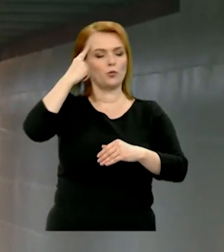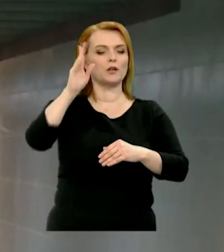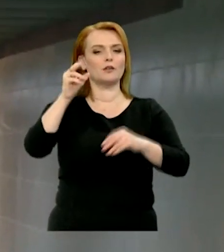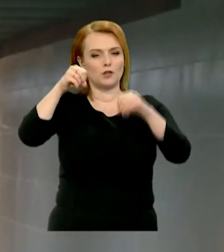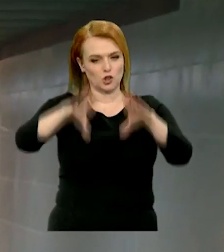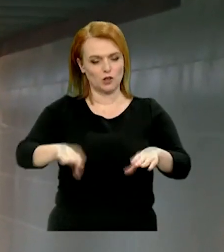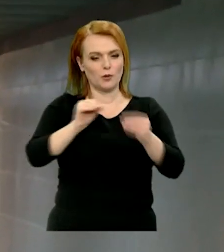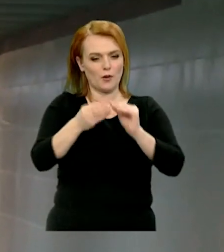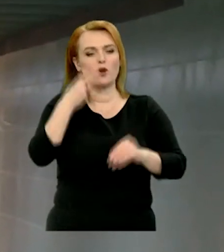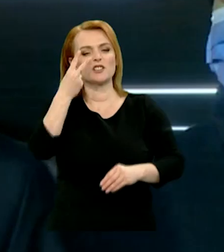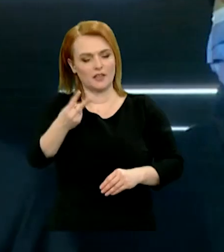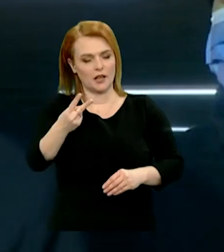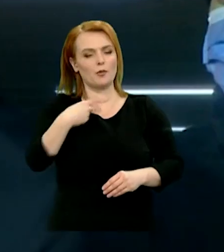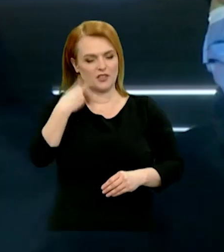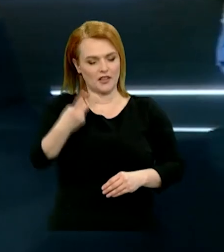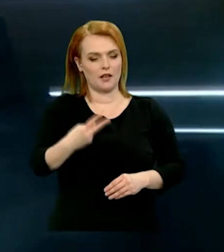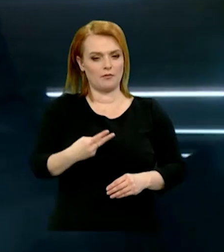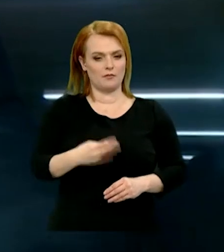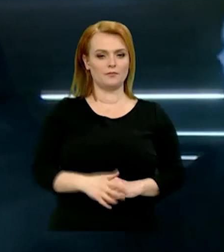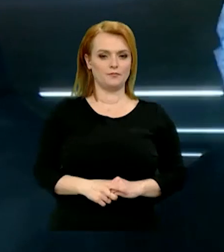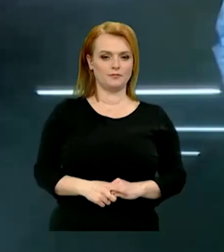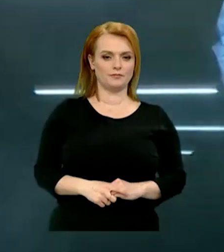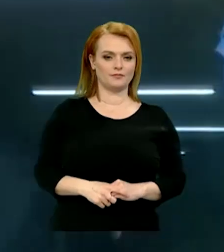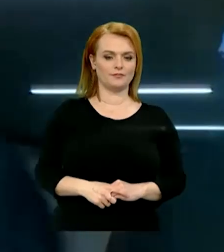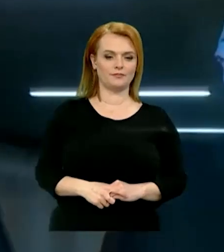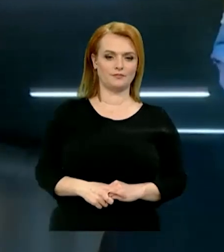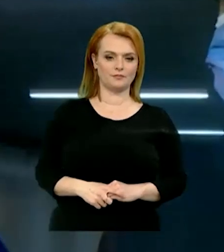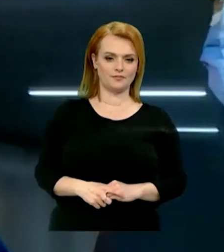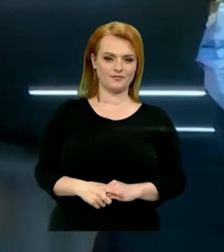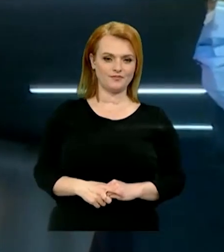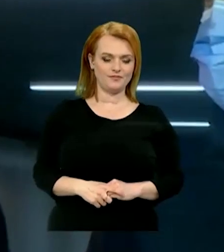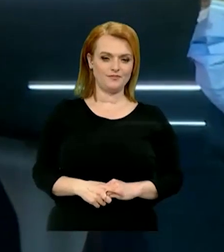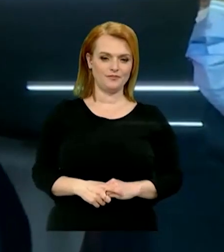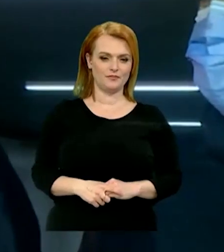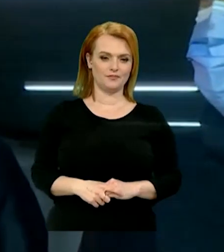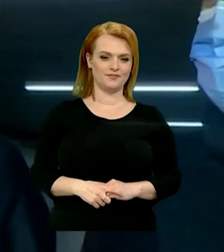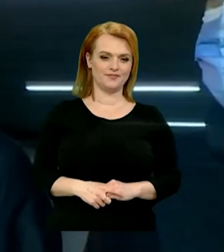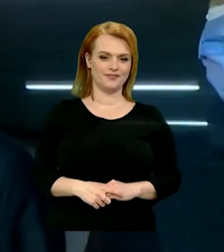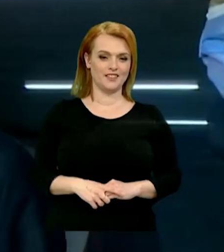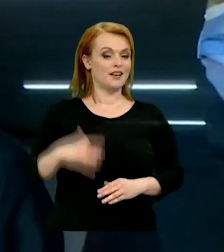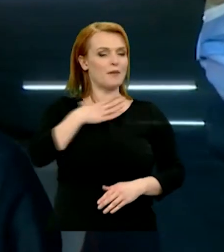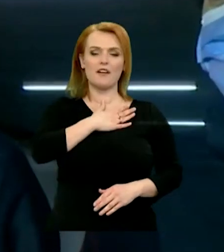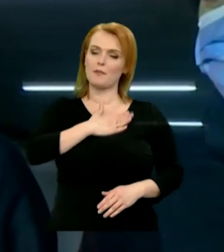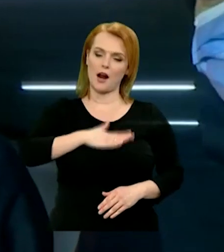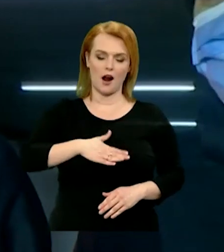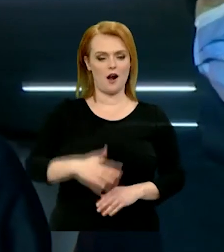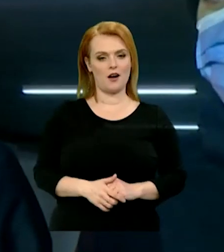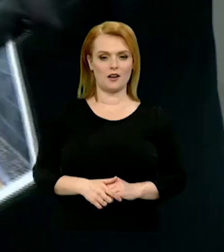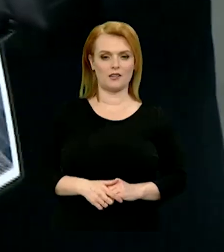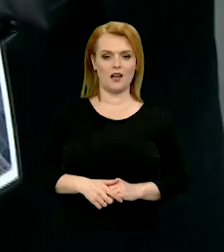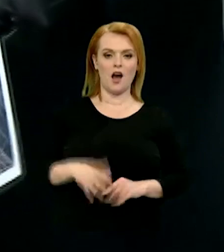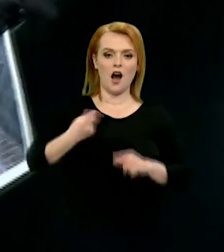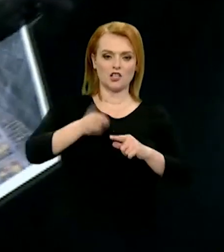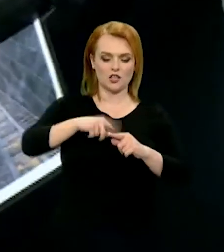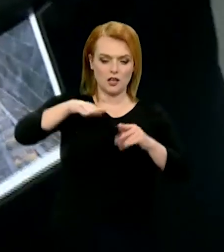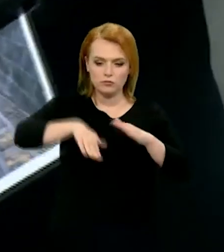unde este problema pe final. Asta e cea mai mare din astea. Trei subterane, are 66 de metri